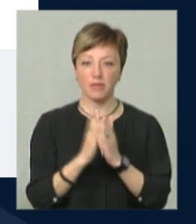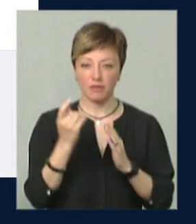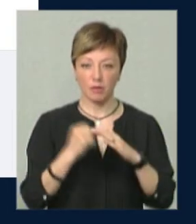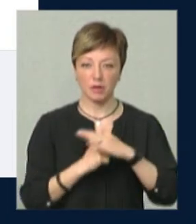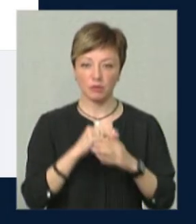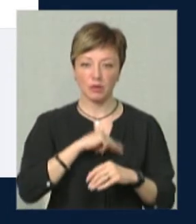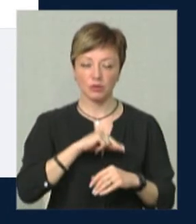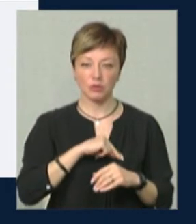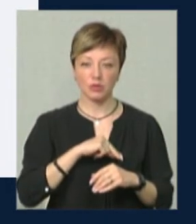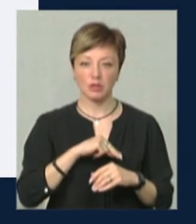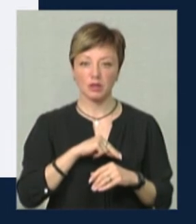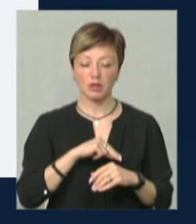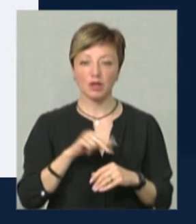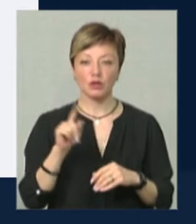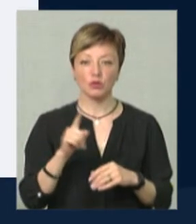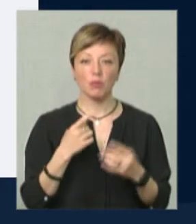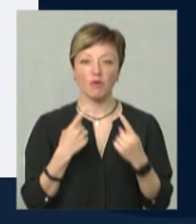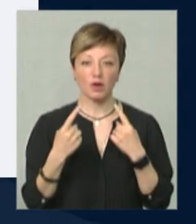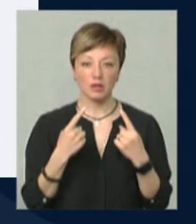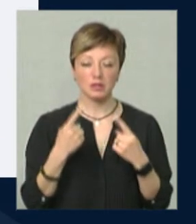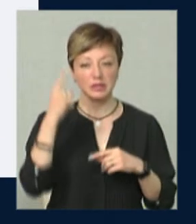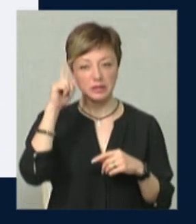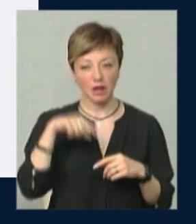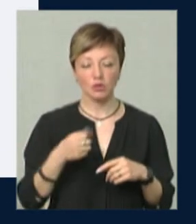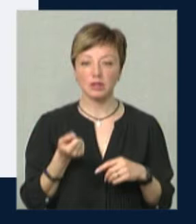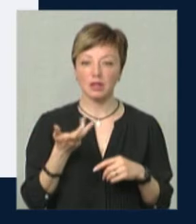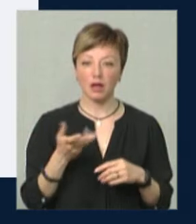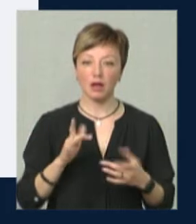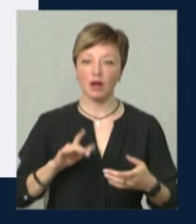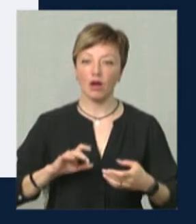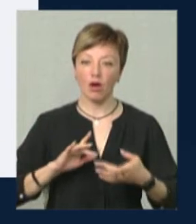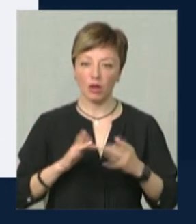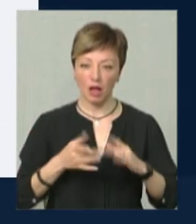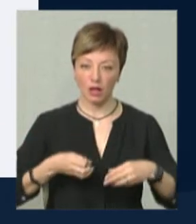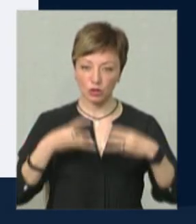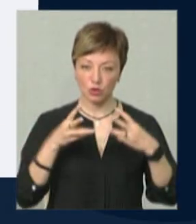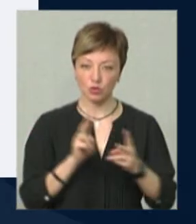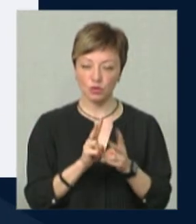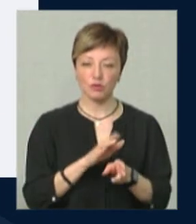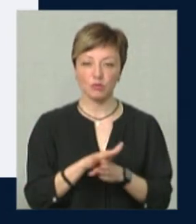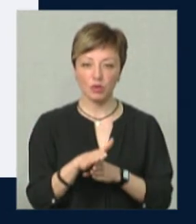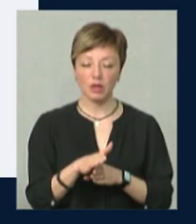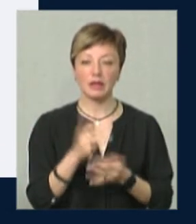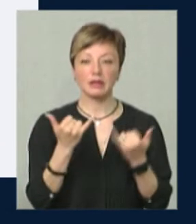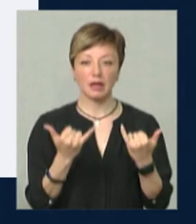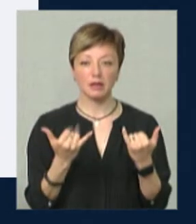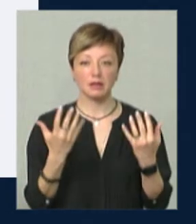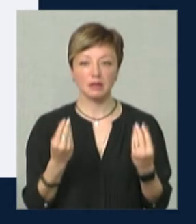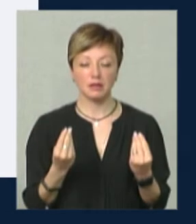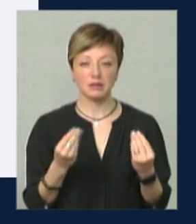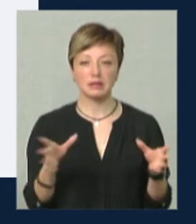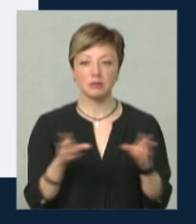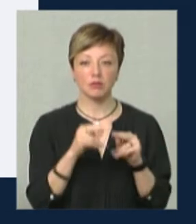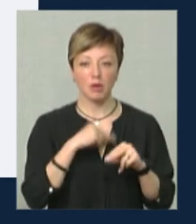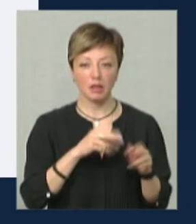на базі якої працює, ти, власне, з того, про що поговорили, знаєш, що декілька онлайн-зустрічей вже відбулося. На даний момент